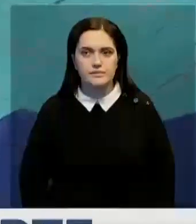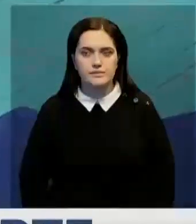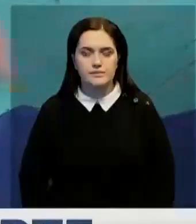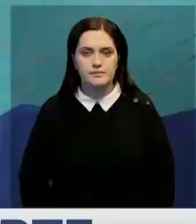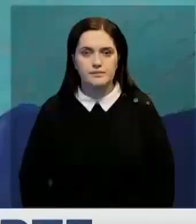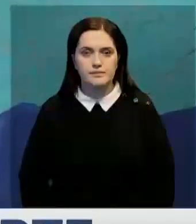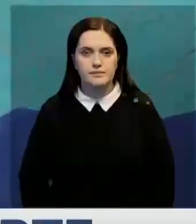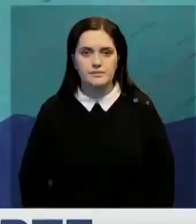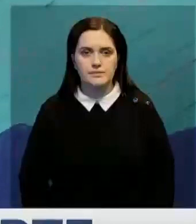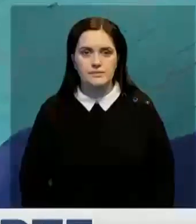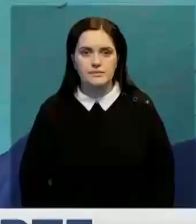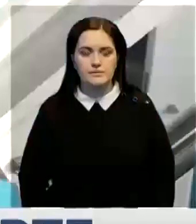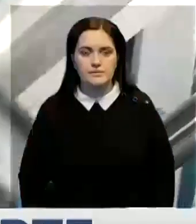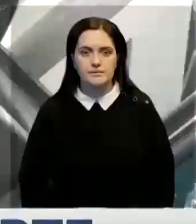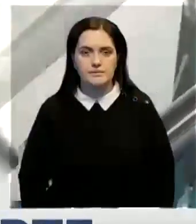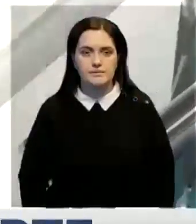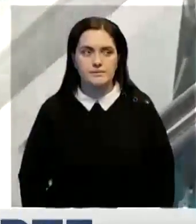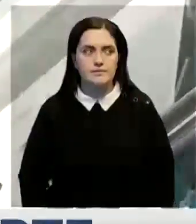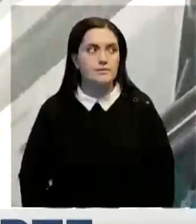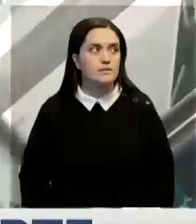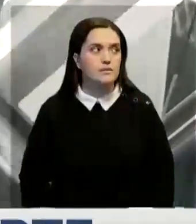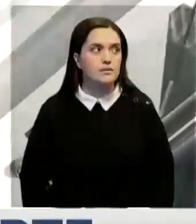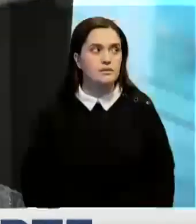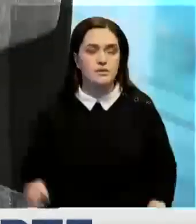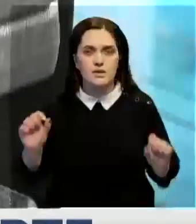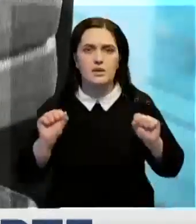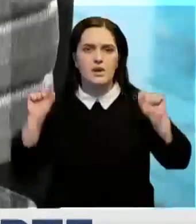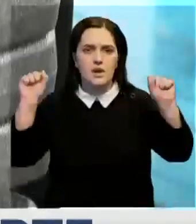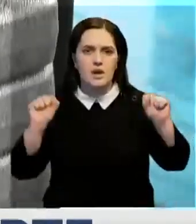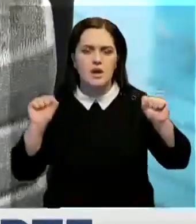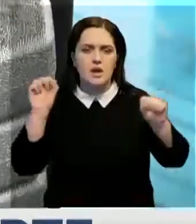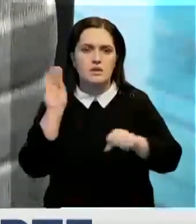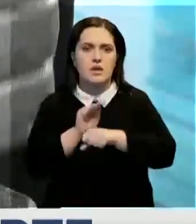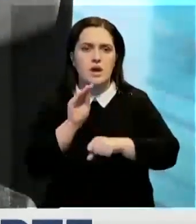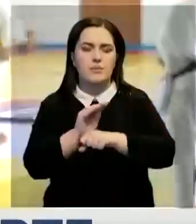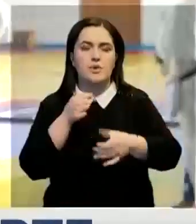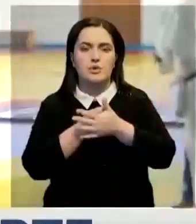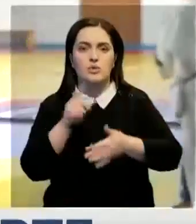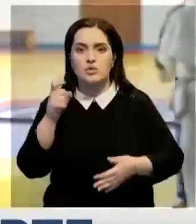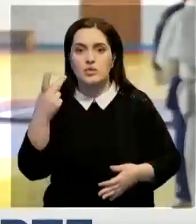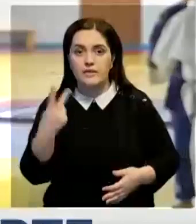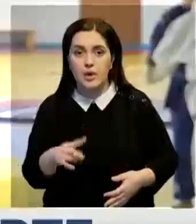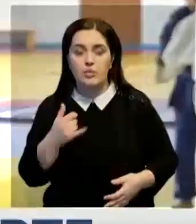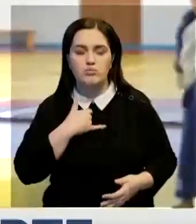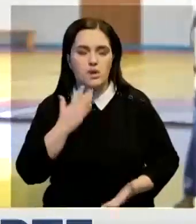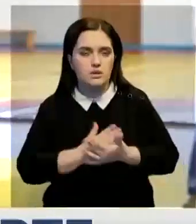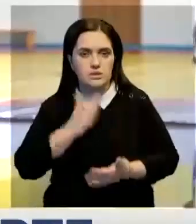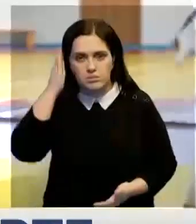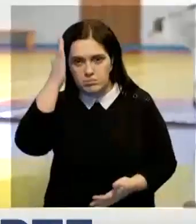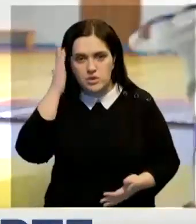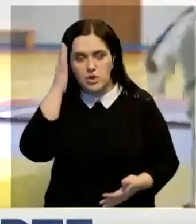Я повесил где-то 40, Я прибавляю так больше, больше, до 120. У меня есть мечта